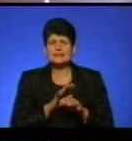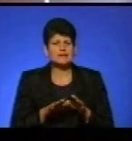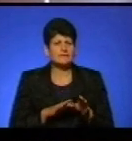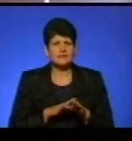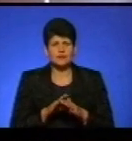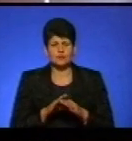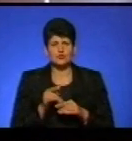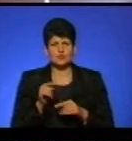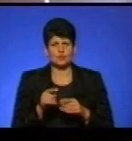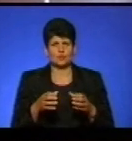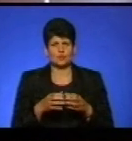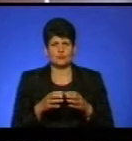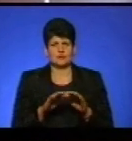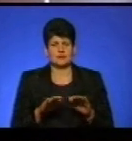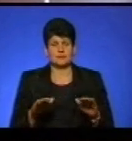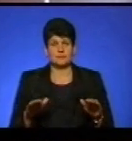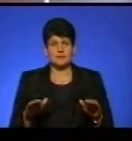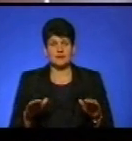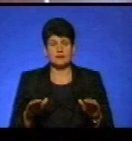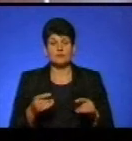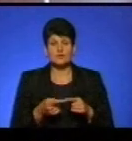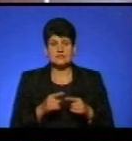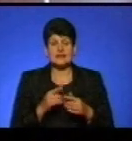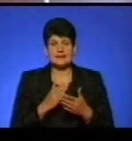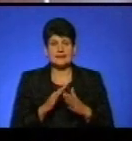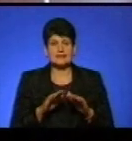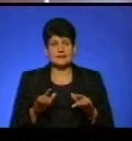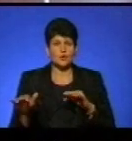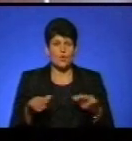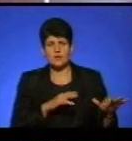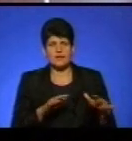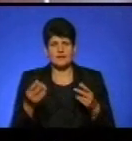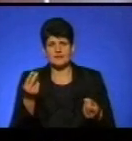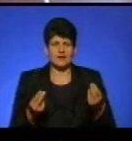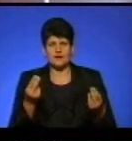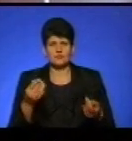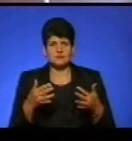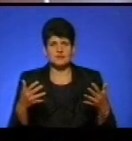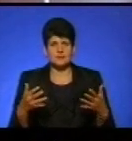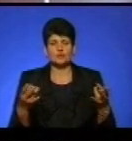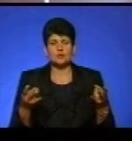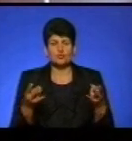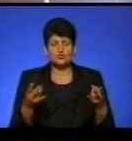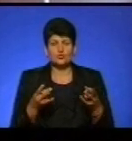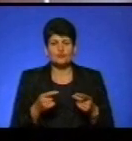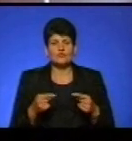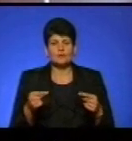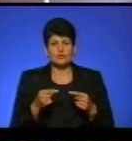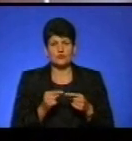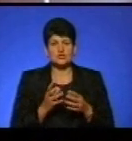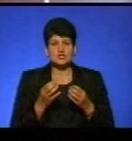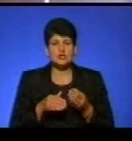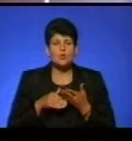ніколи з такою кількістю дошкільнят. Адже це є діти, які рухливі, які граються, і потребують, відповідно, ще й